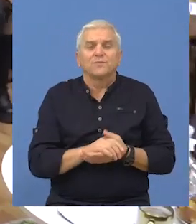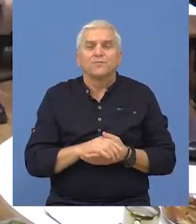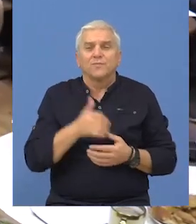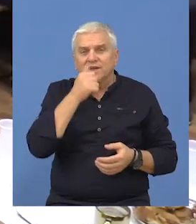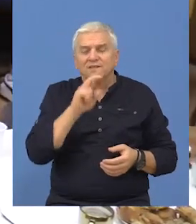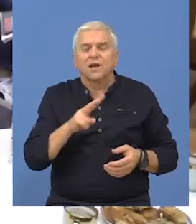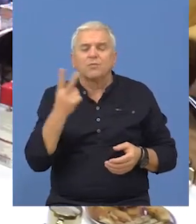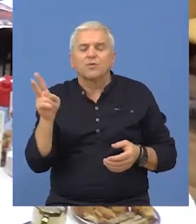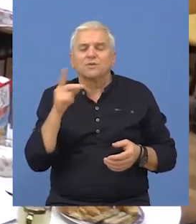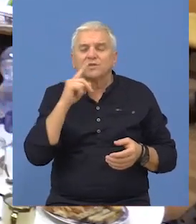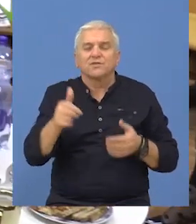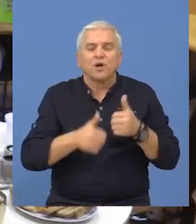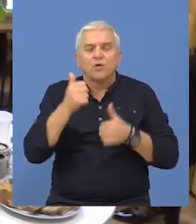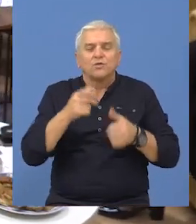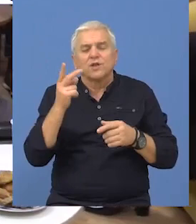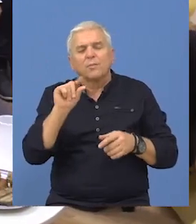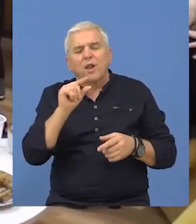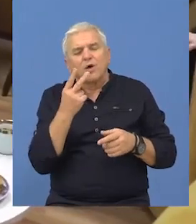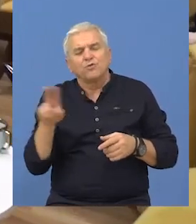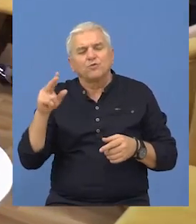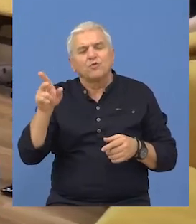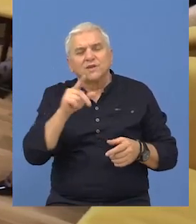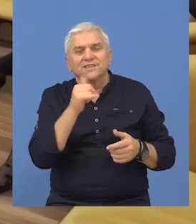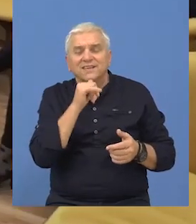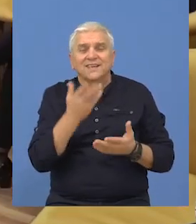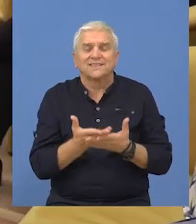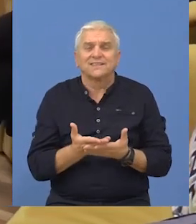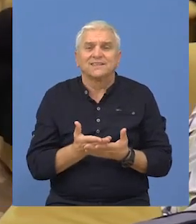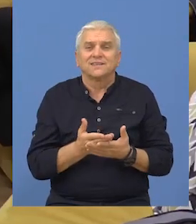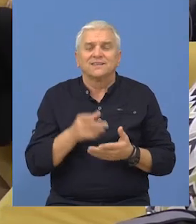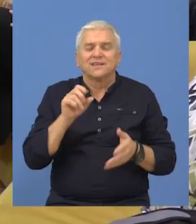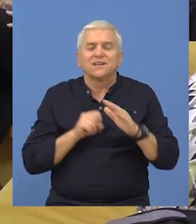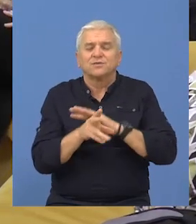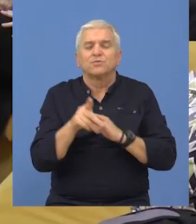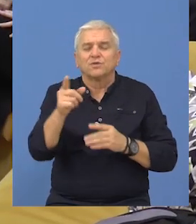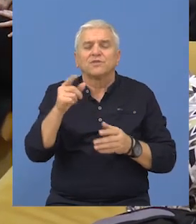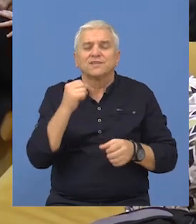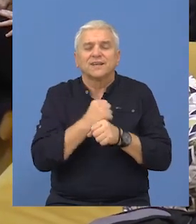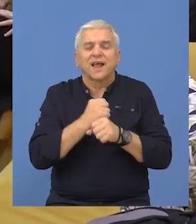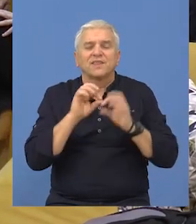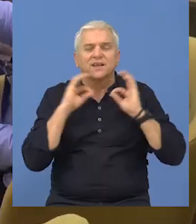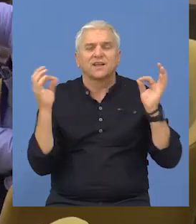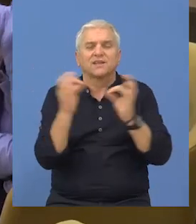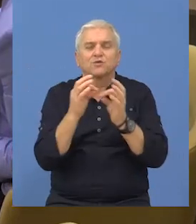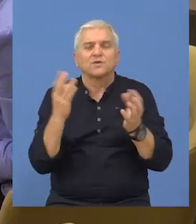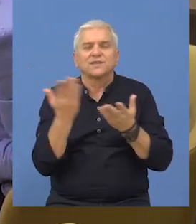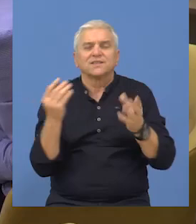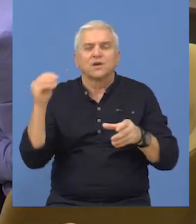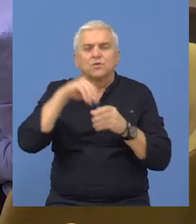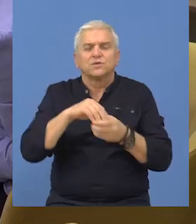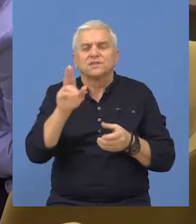a ono u čemu se ovaj konkurs možda i razlikuje od drugih jeste i organizacija Radionica, gde